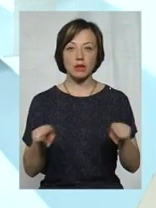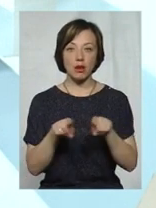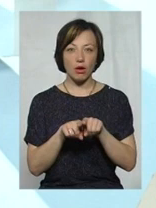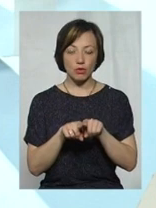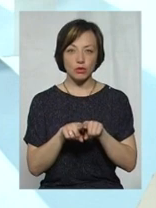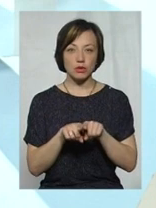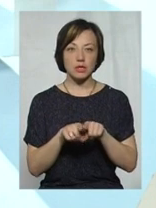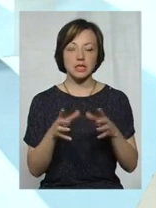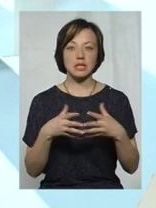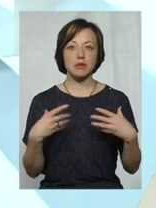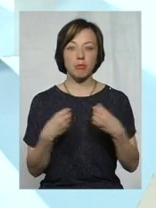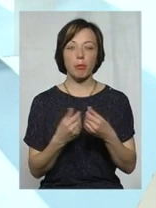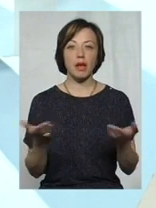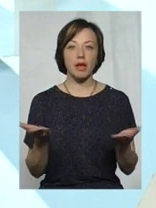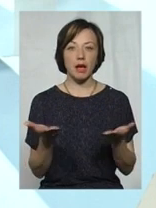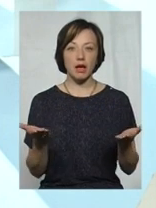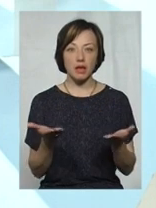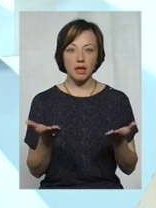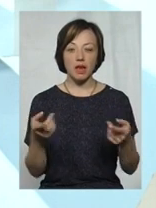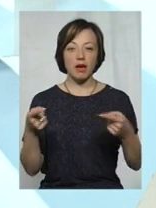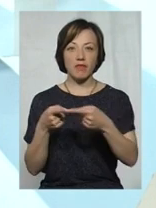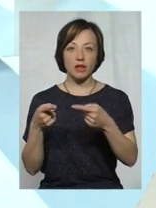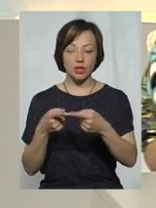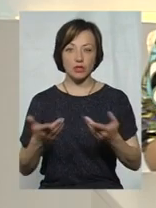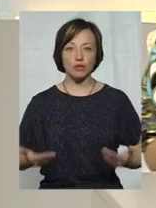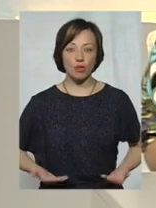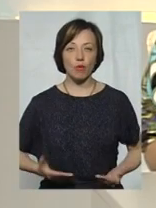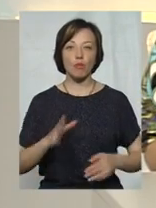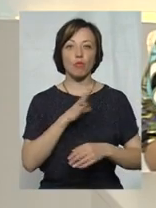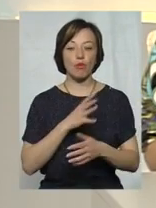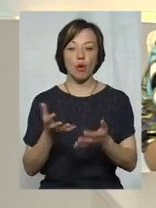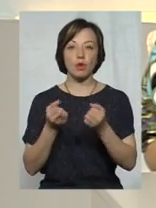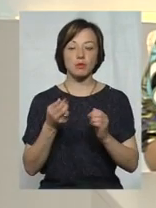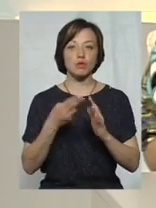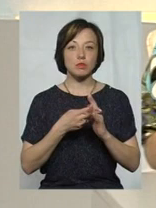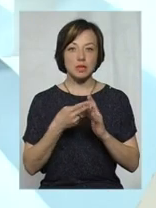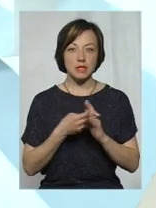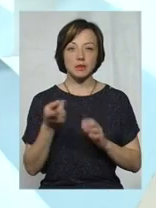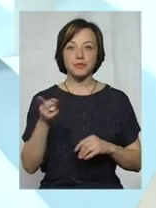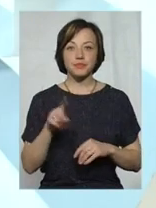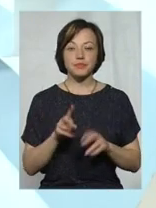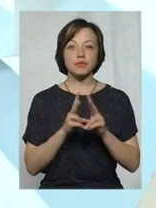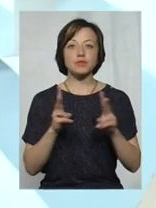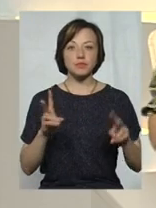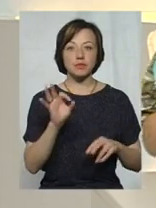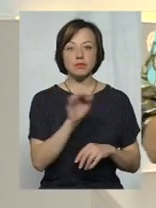сімей, які винаймають житло і були одержувачами субсидій. Тобто, хто